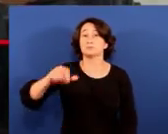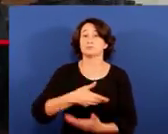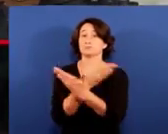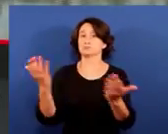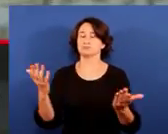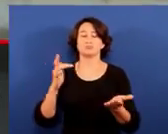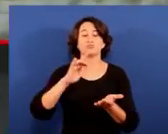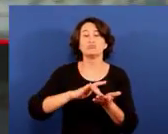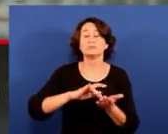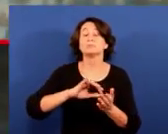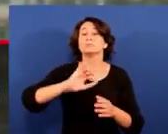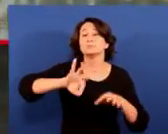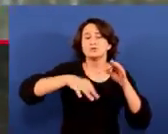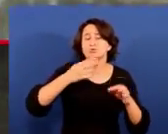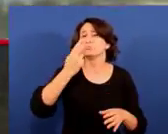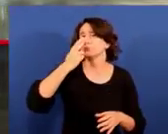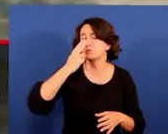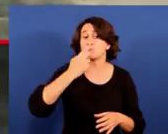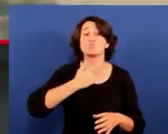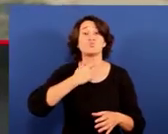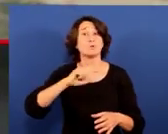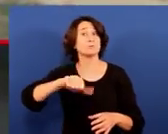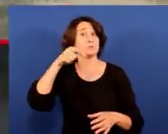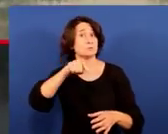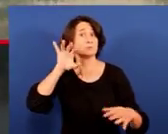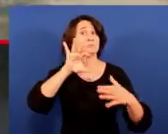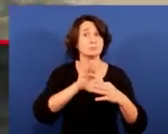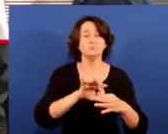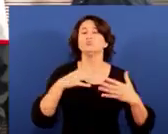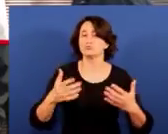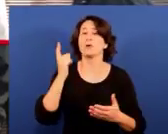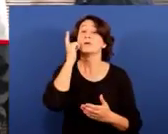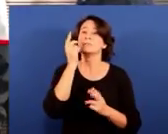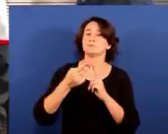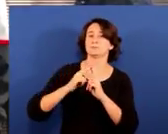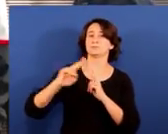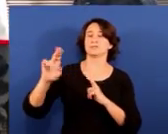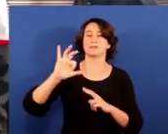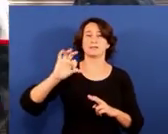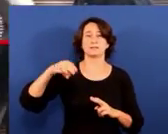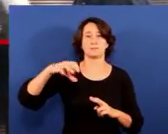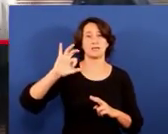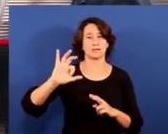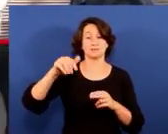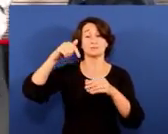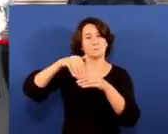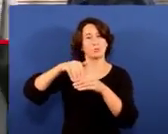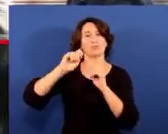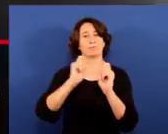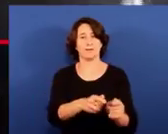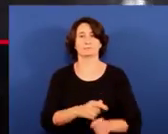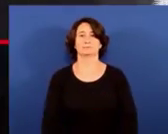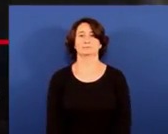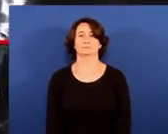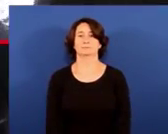kopetazuri ugari egazti limikolen taldeak, ubarroian diak, uroiloak, txilinportak eta martinarrantzaleak besteak beste.